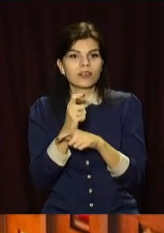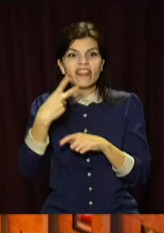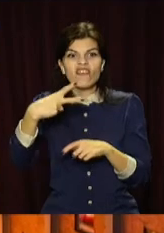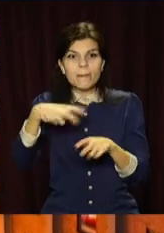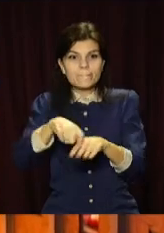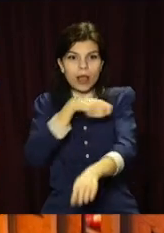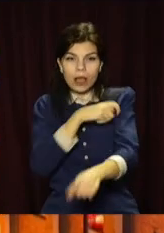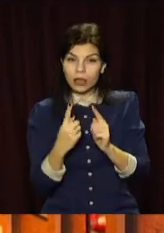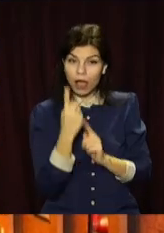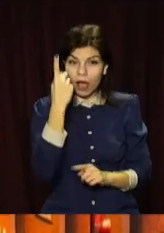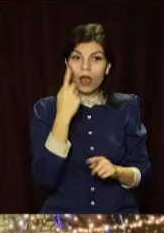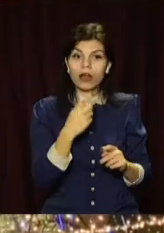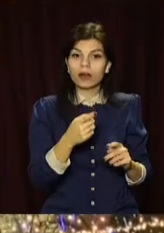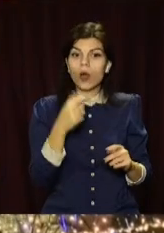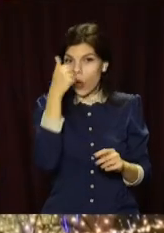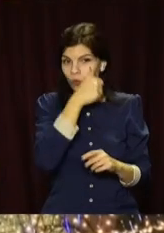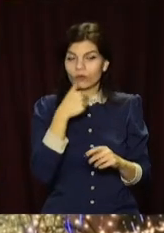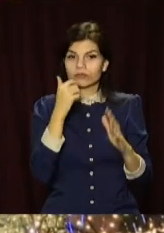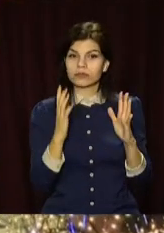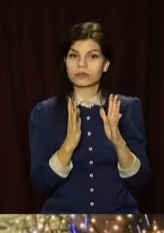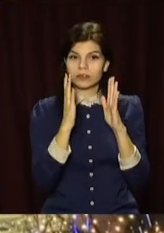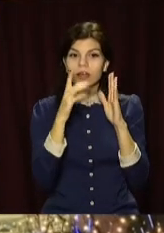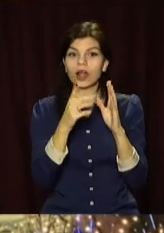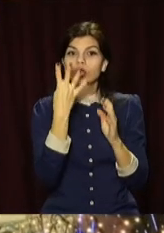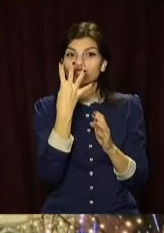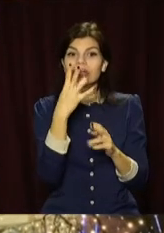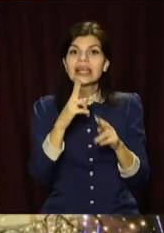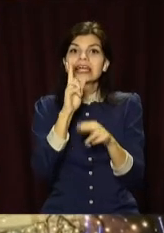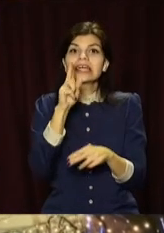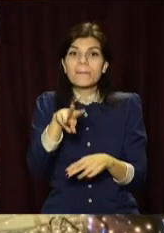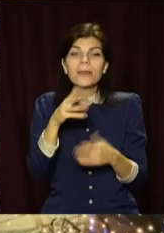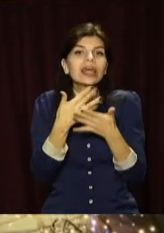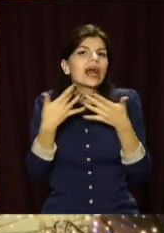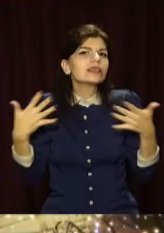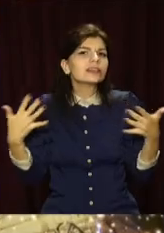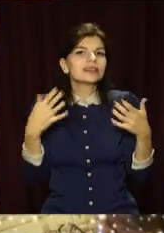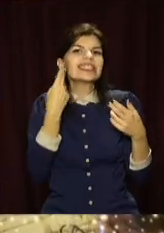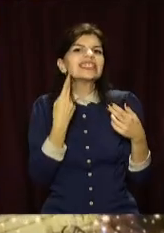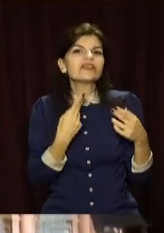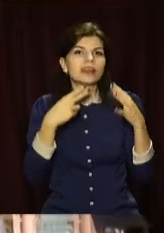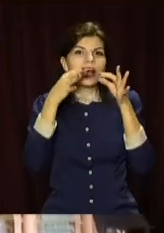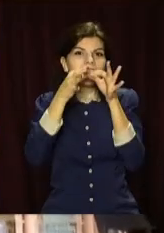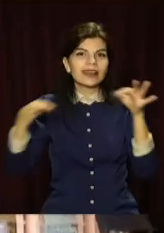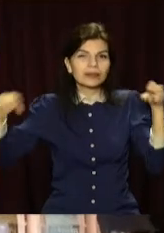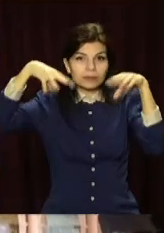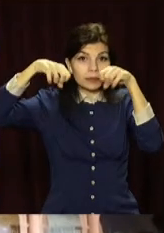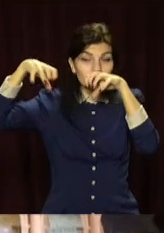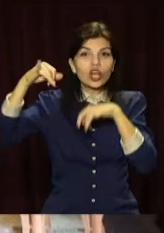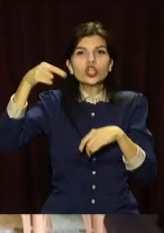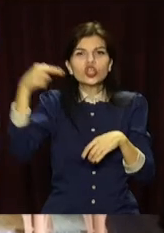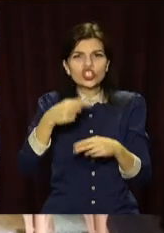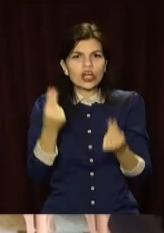метрів. Головне – новорічне дерево України прикрашають 4 кілометри різнокольорових гірлянд та майже тисяча іграшок.